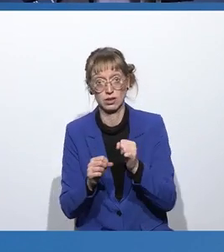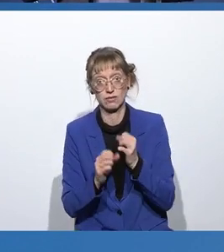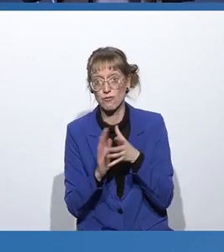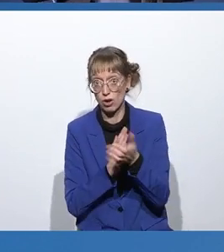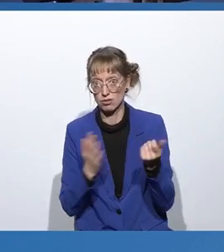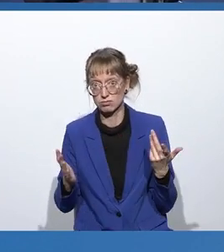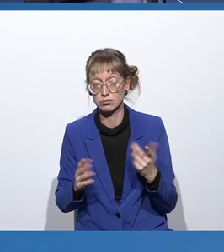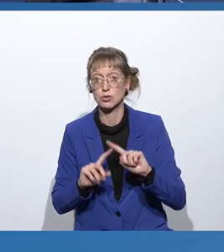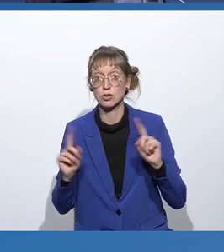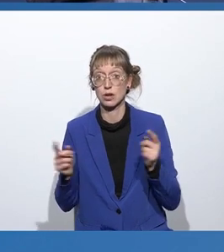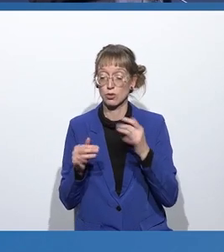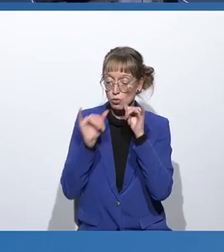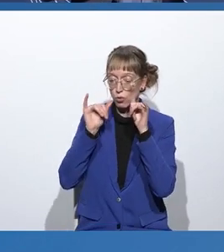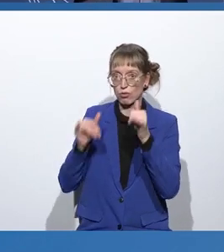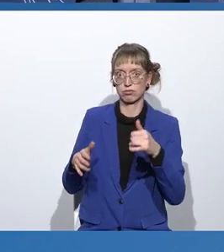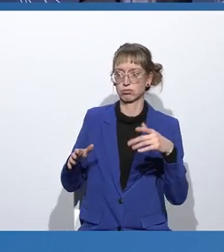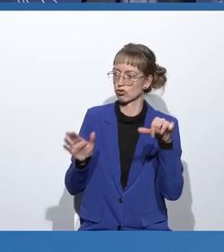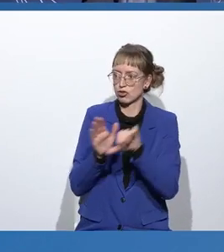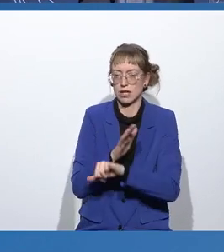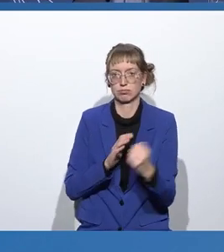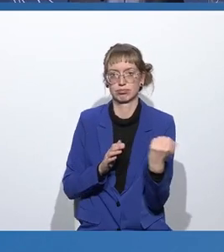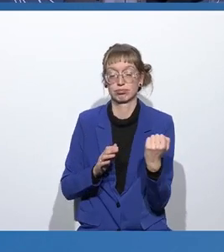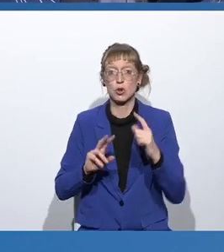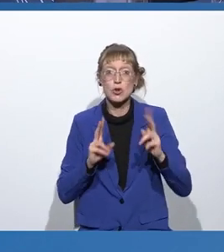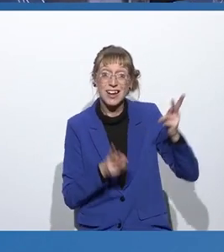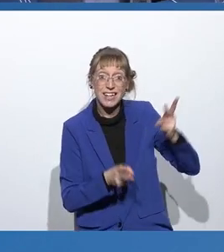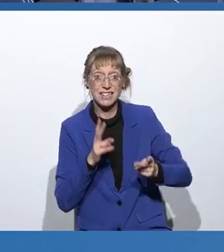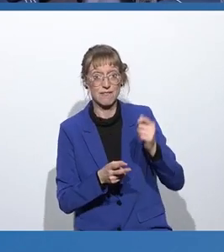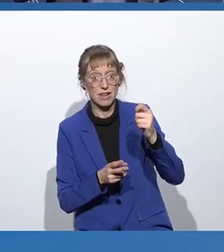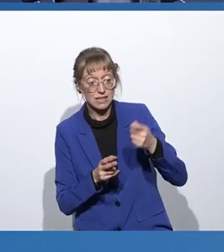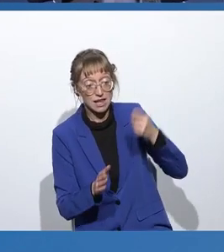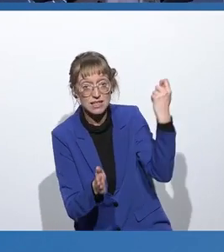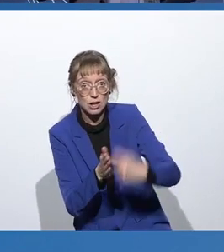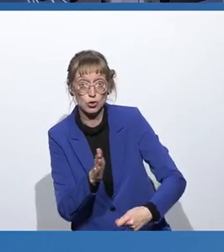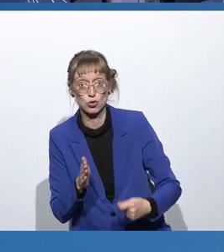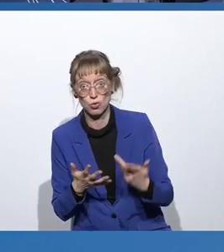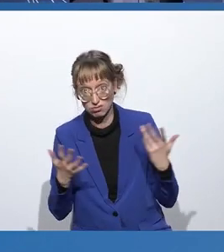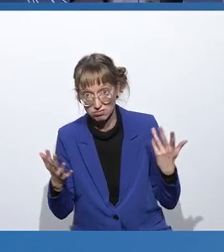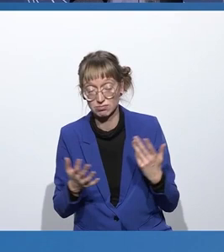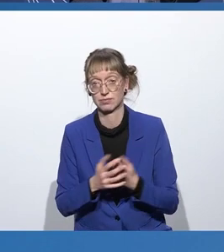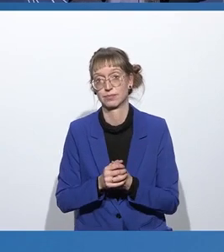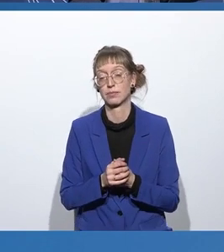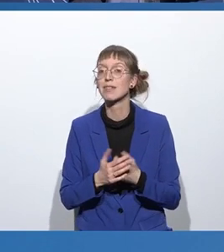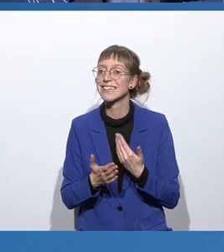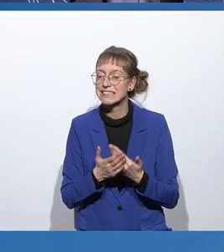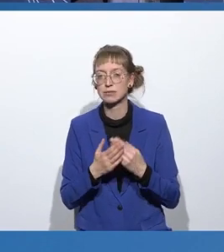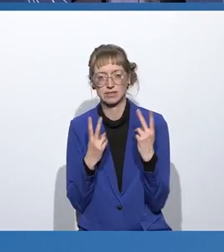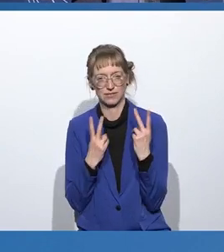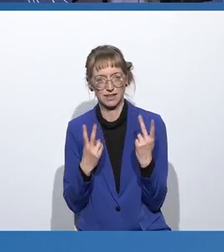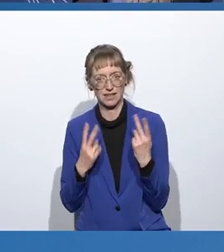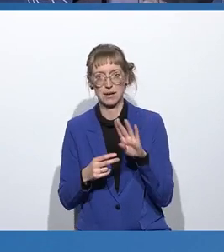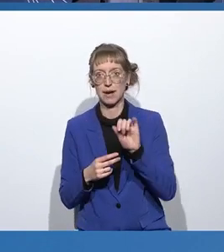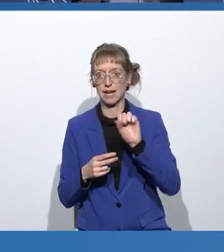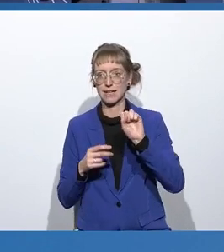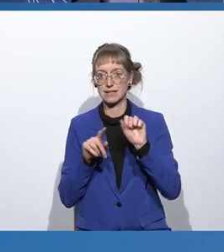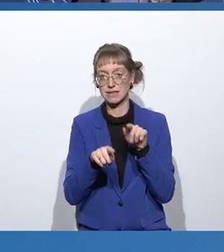Reputationsrisiken und es kann gehen bis zu rechtlichen und finanziellen Sanktionen. Deshalb ist es wichtig, solche